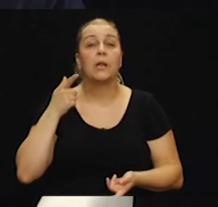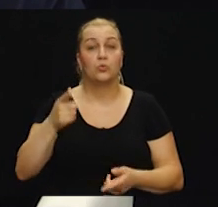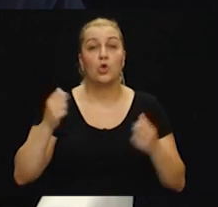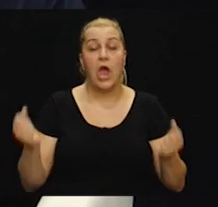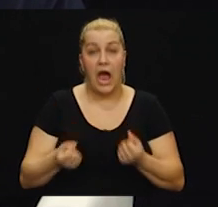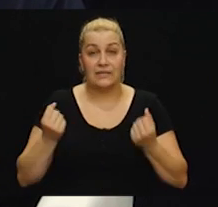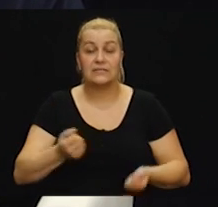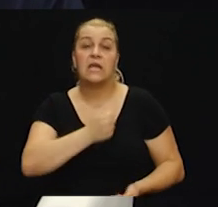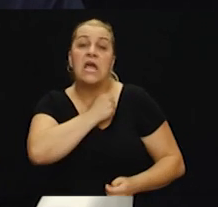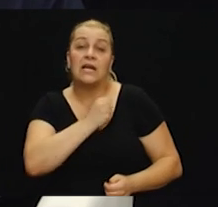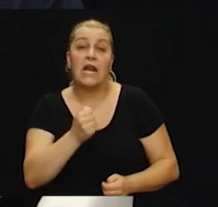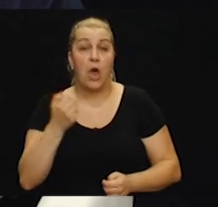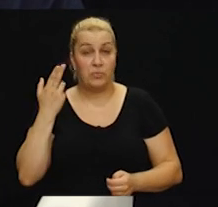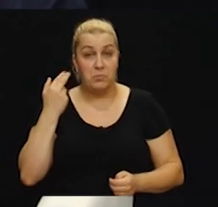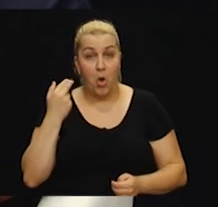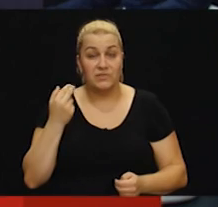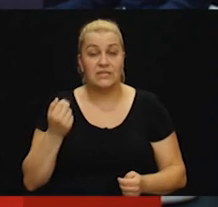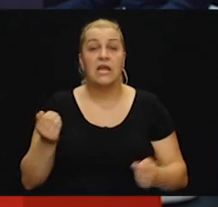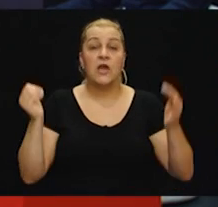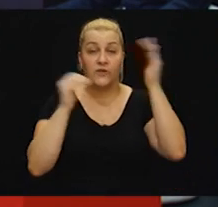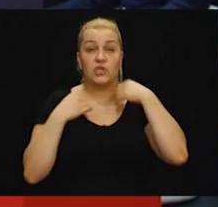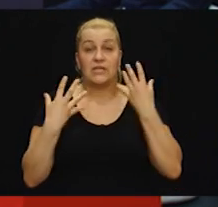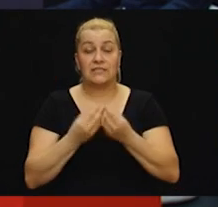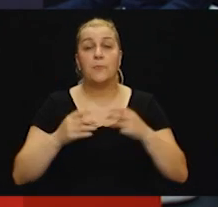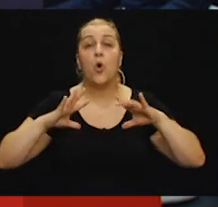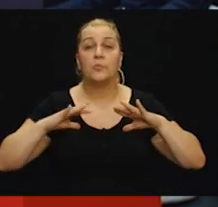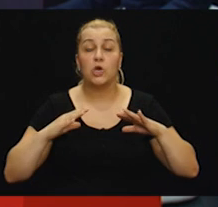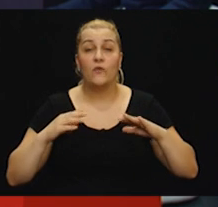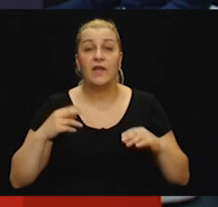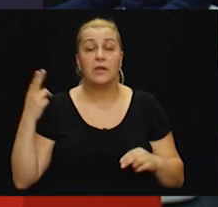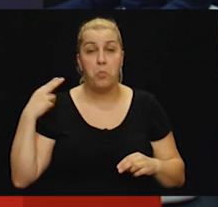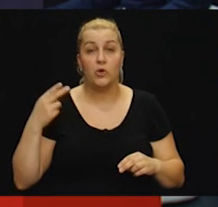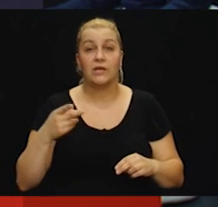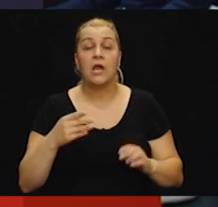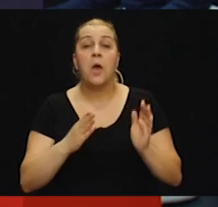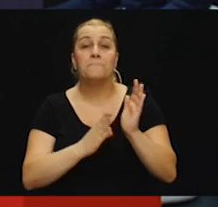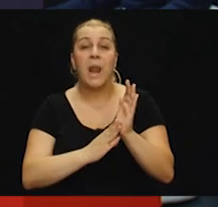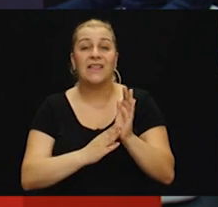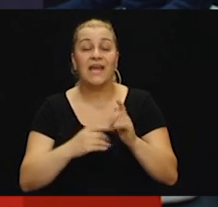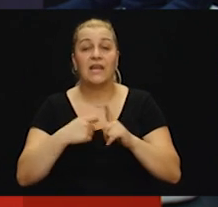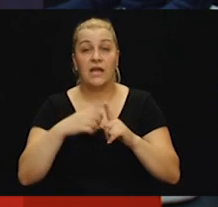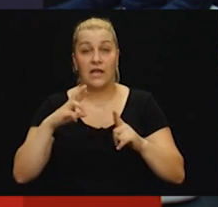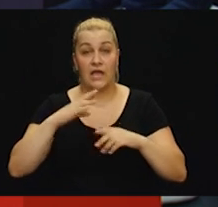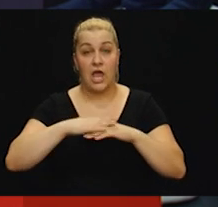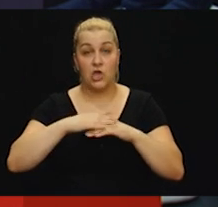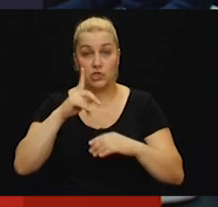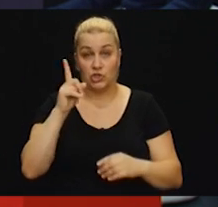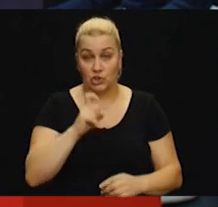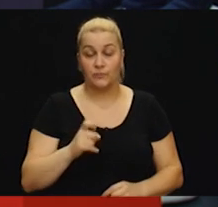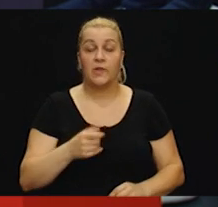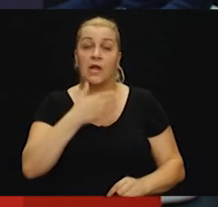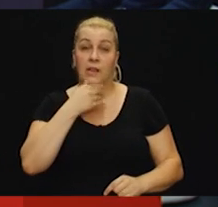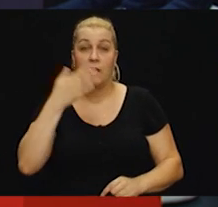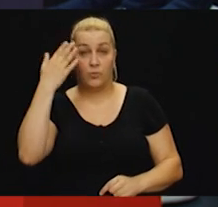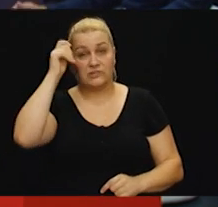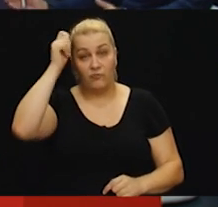akciji, hrabri momci. S nama već raz umirovljeni bojnik Hrvatske vojske, Mladen Kežić, Mladene, poštovanje.